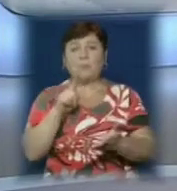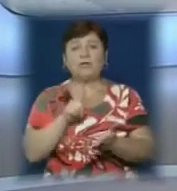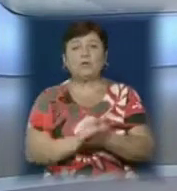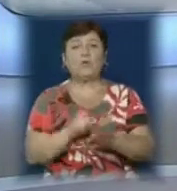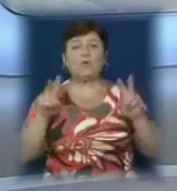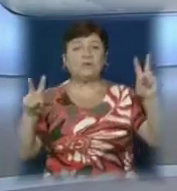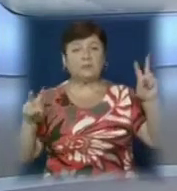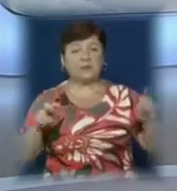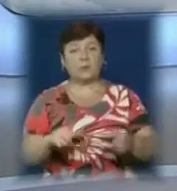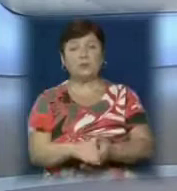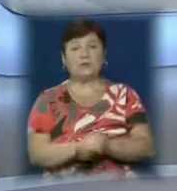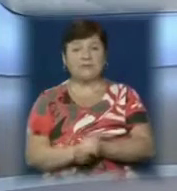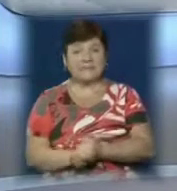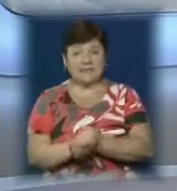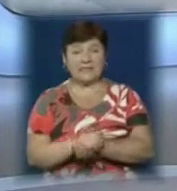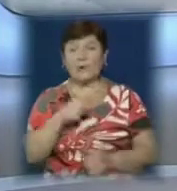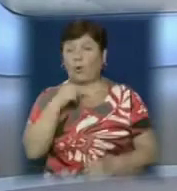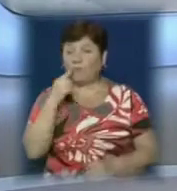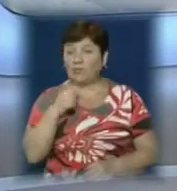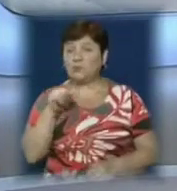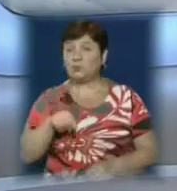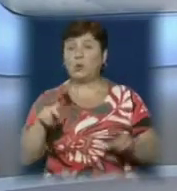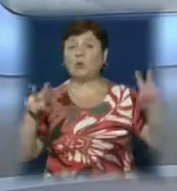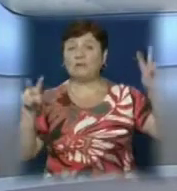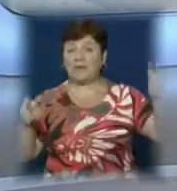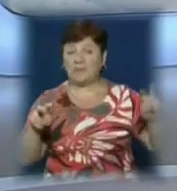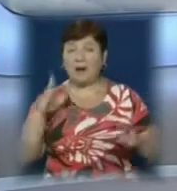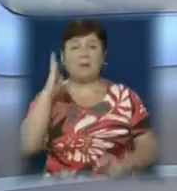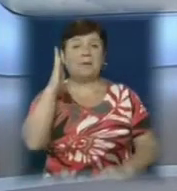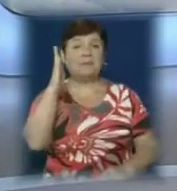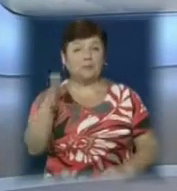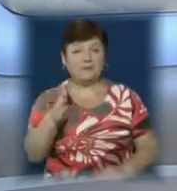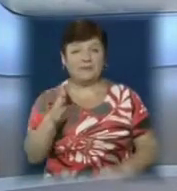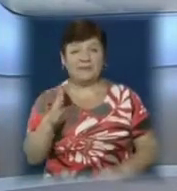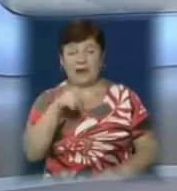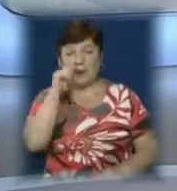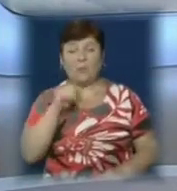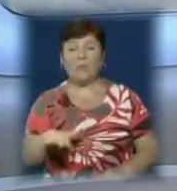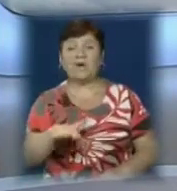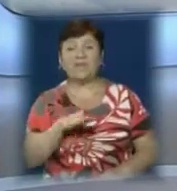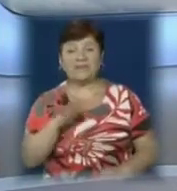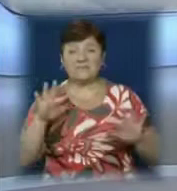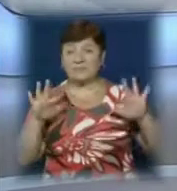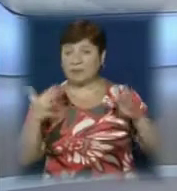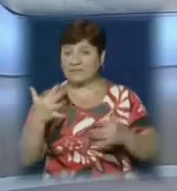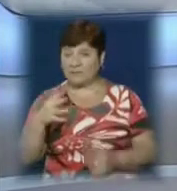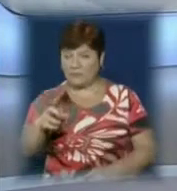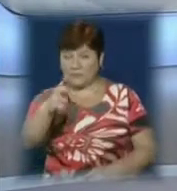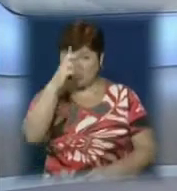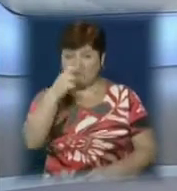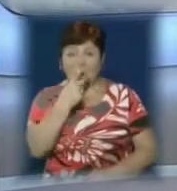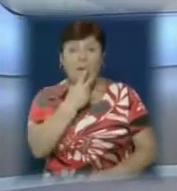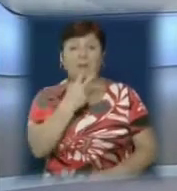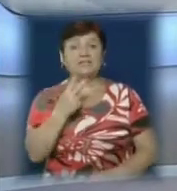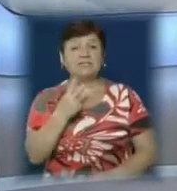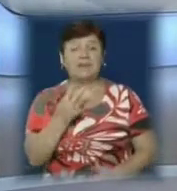тематику. Організатори відзначають цьогоріч тема. Майбутнє країни у мріях дитини була зумовлена ситуацією в державі. Бачення